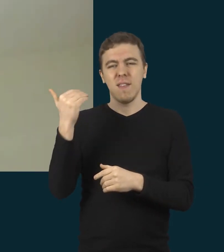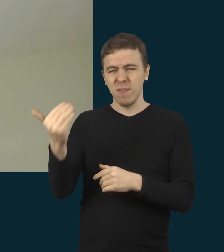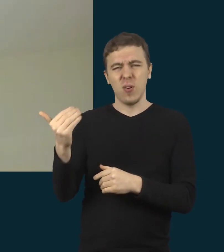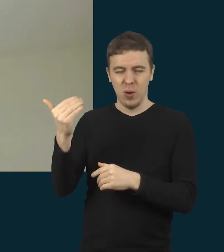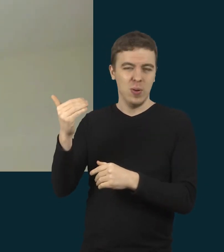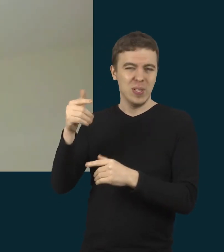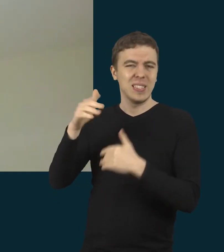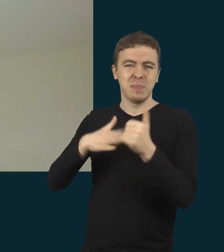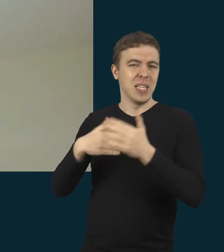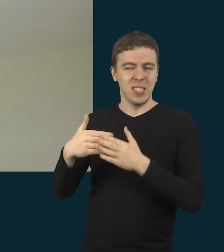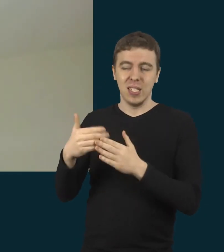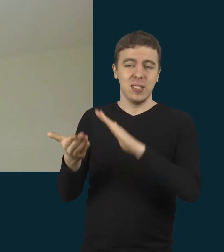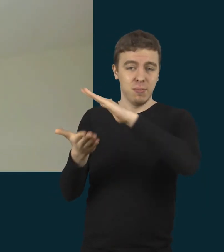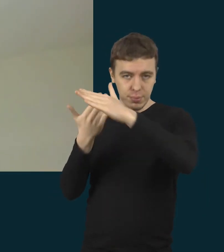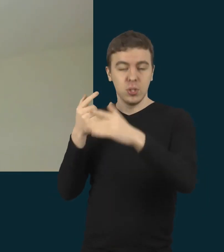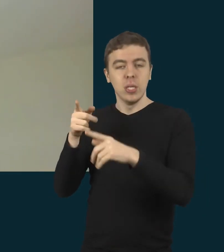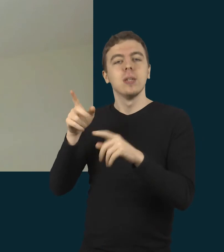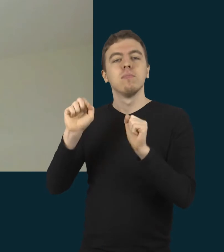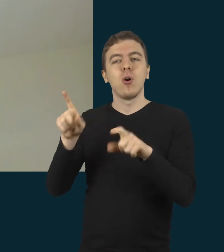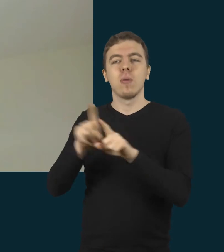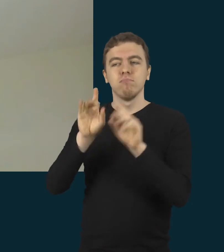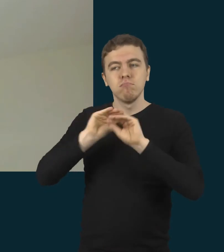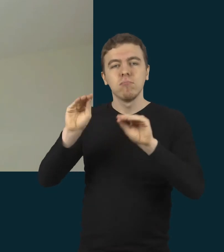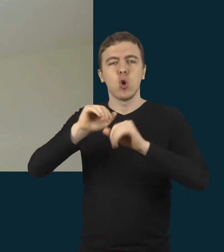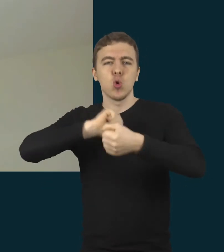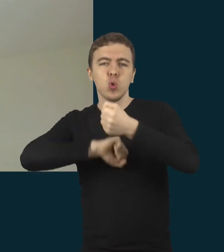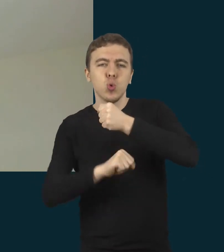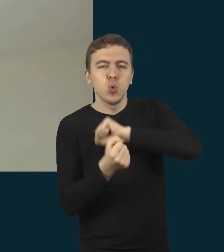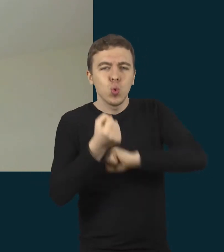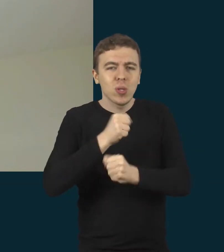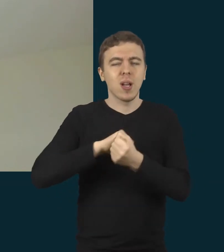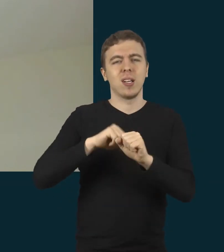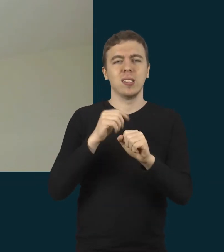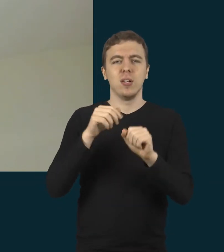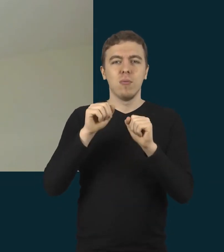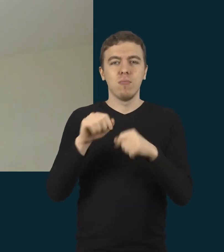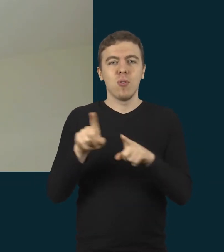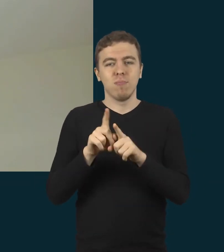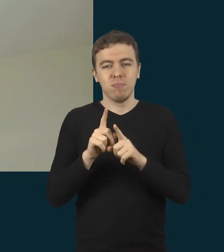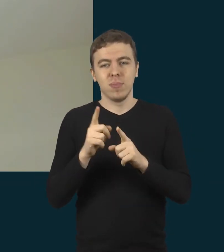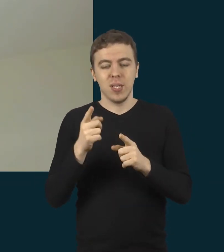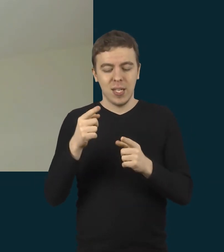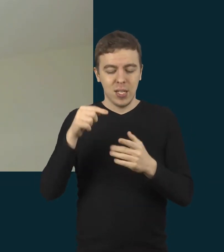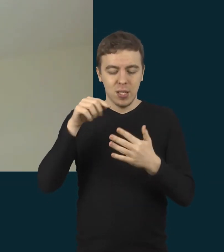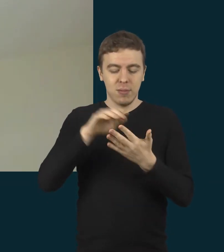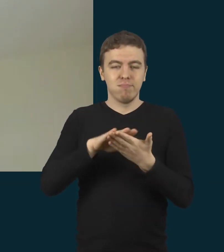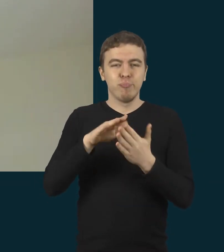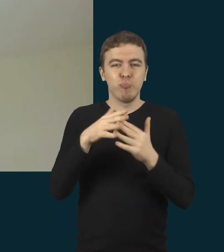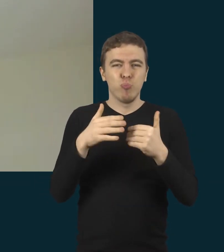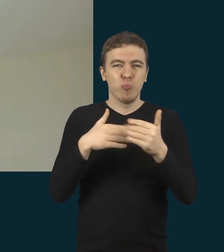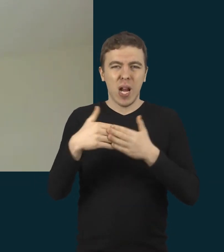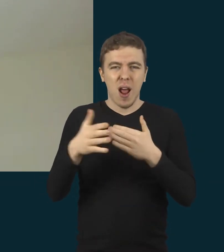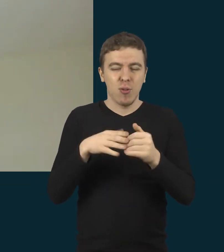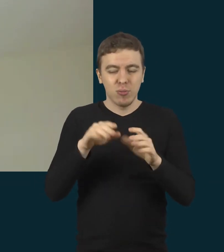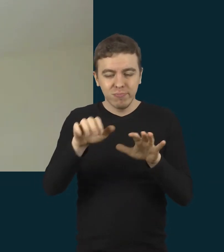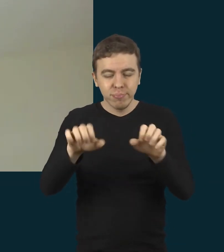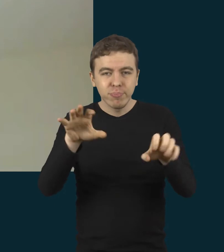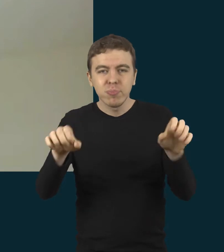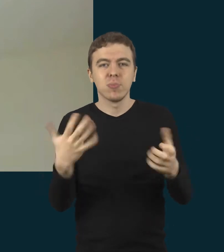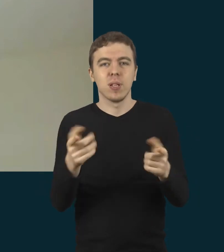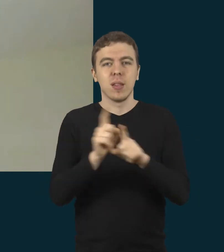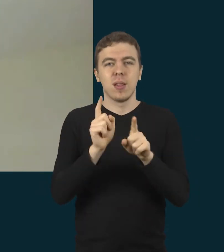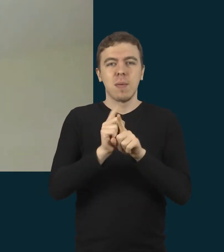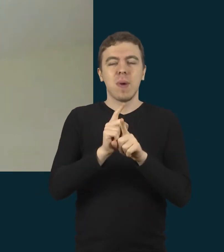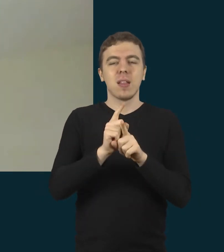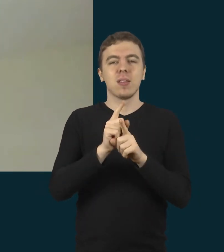lavindavo per judesius smulkę motoriką ir tą neverbalią